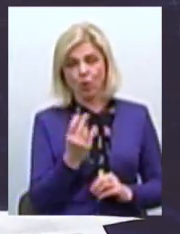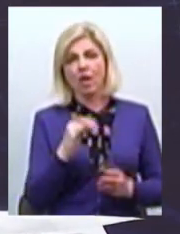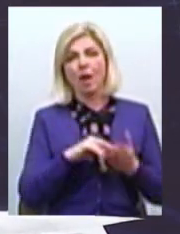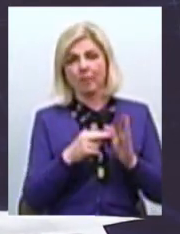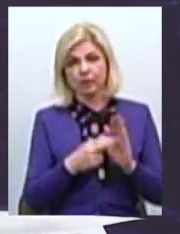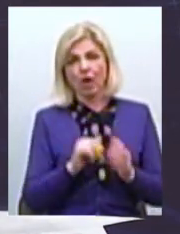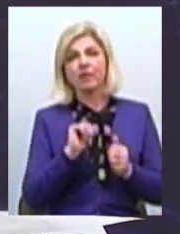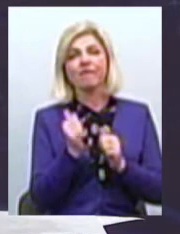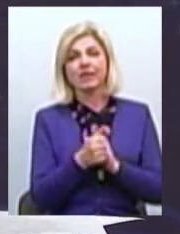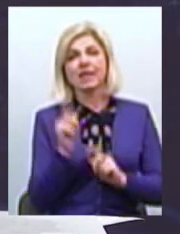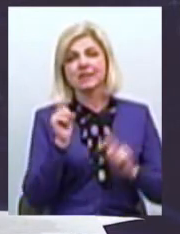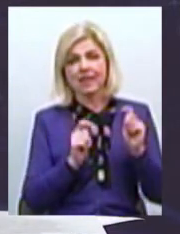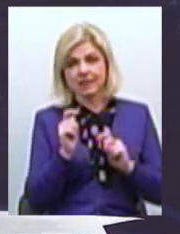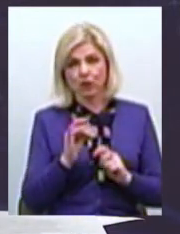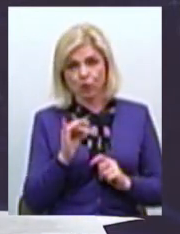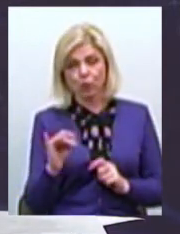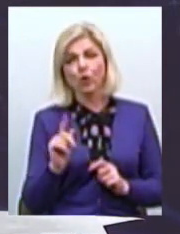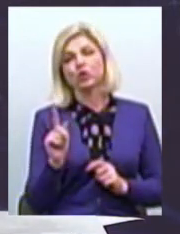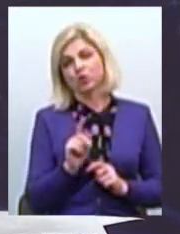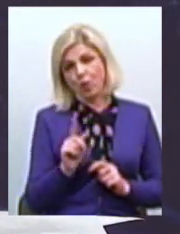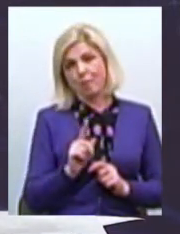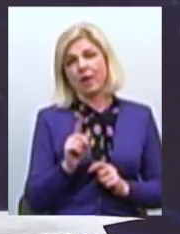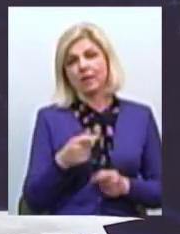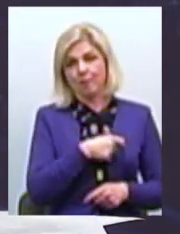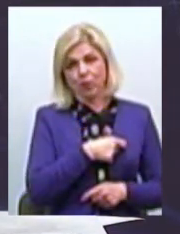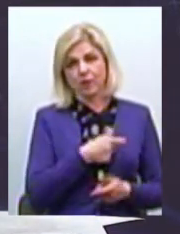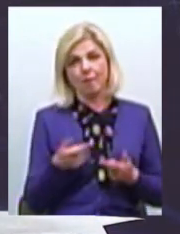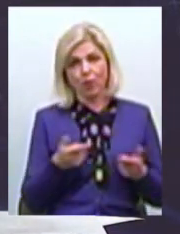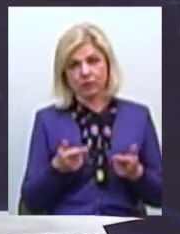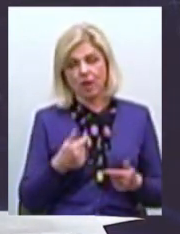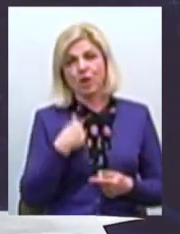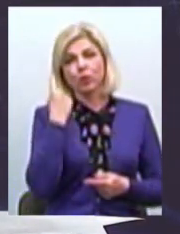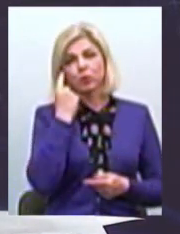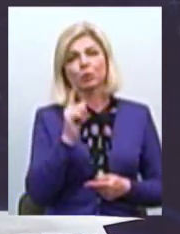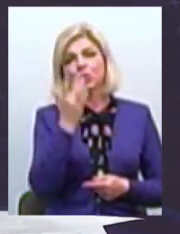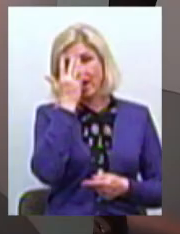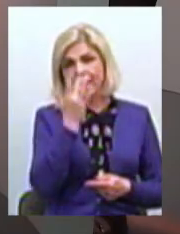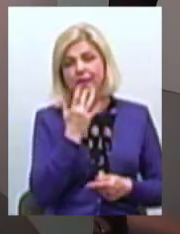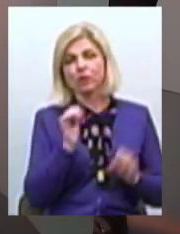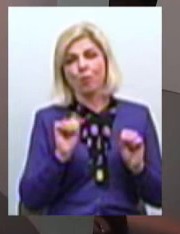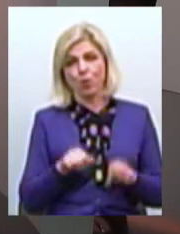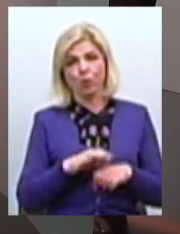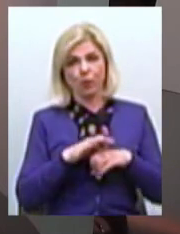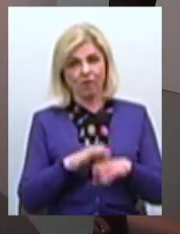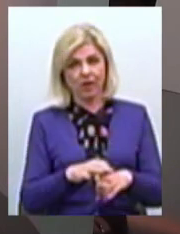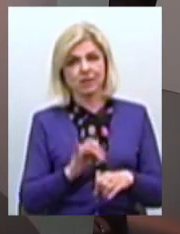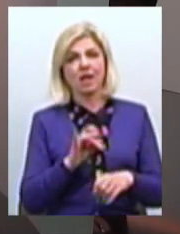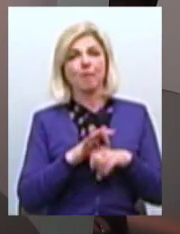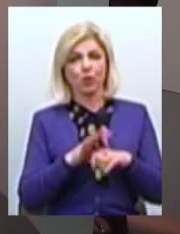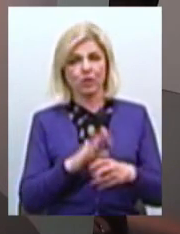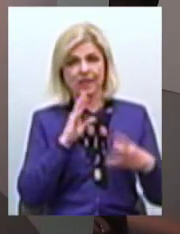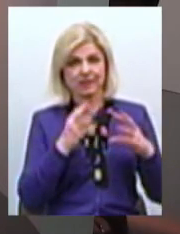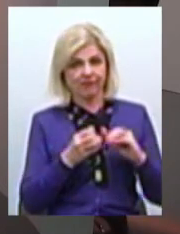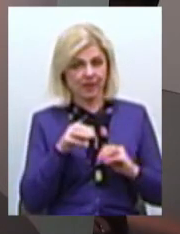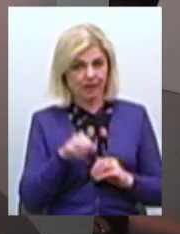Чергову сесію, щоб депутати підготувалися Я думаю, що Влітку ми зможемо це провести І провести цей звіт